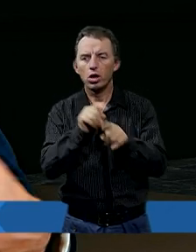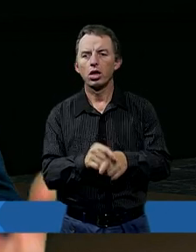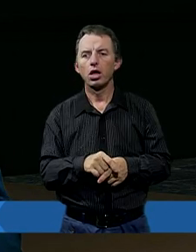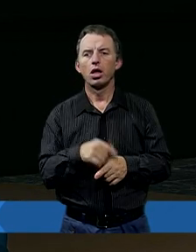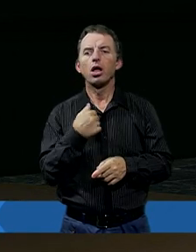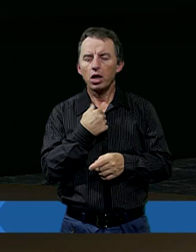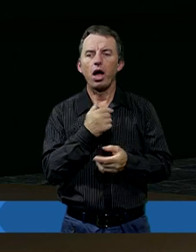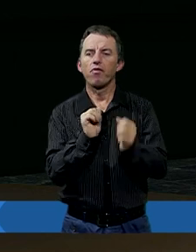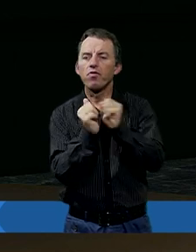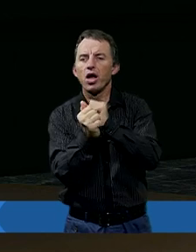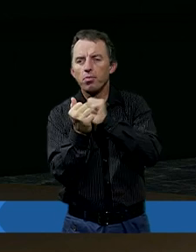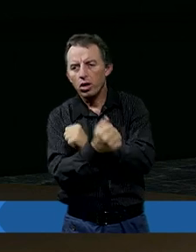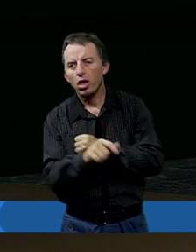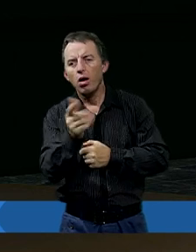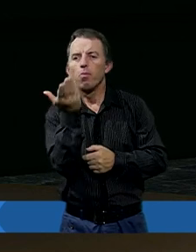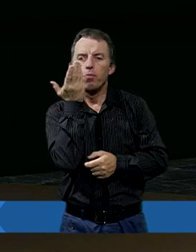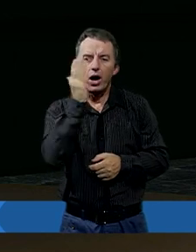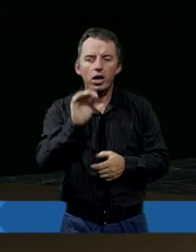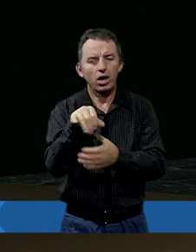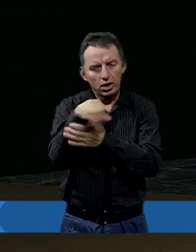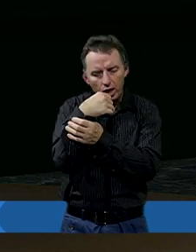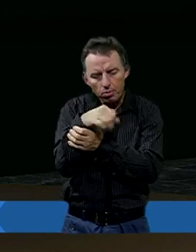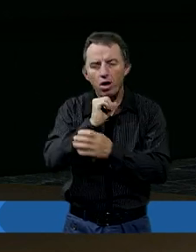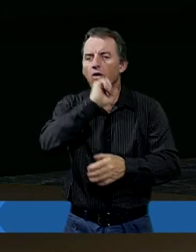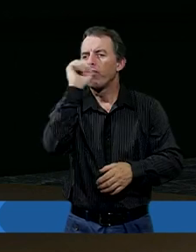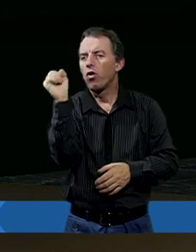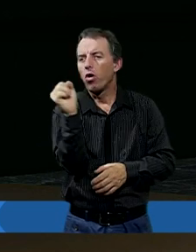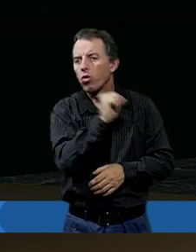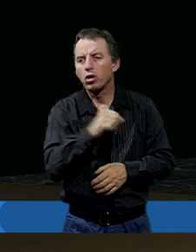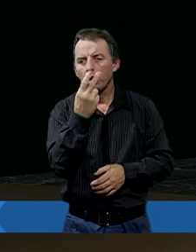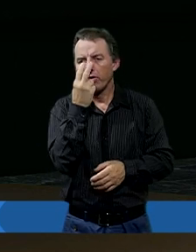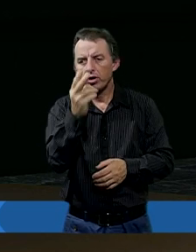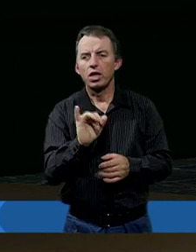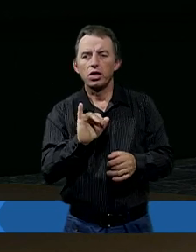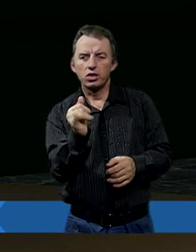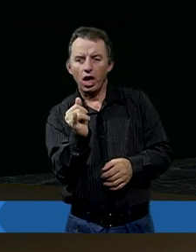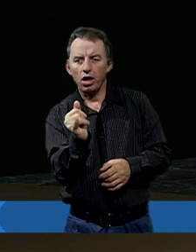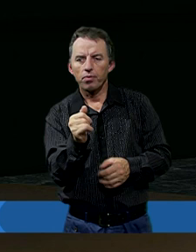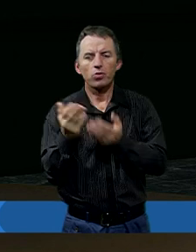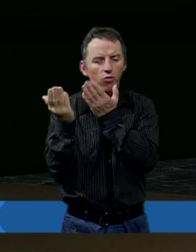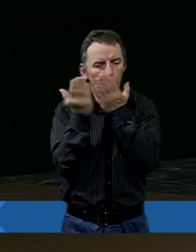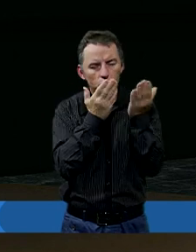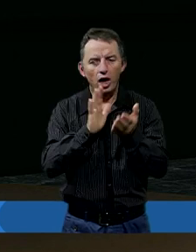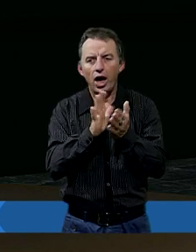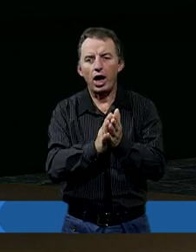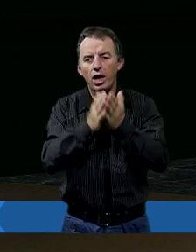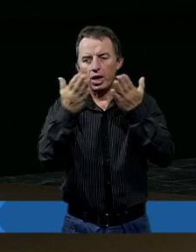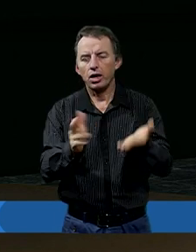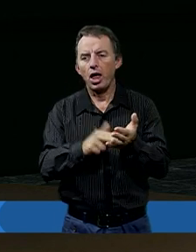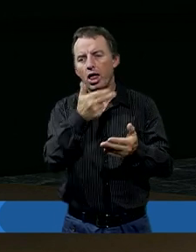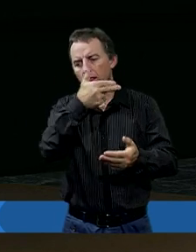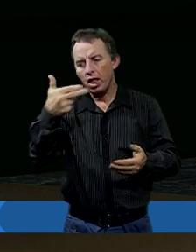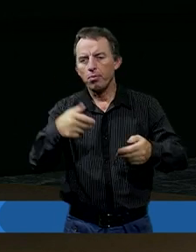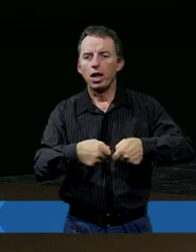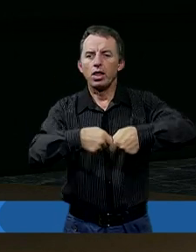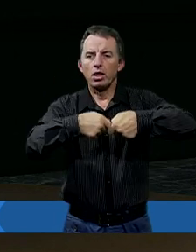Ja czym więcej wymieniałem, tym ona bardziej zaprzeczała. Ona w ogóle tego nie widziała. I potem jak kiedyś czytałem artykuł na temat depresji,